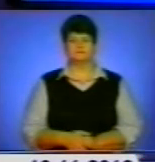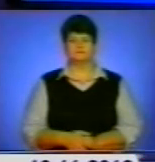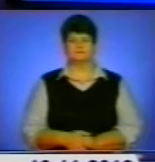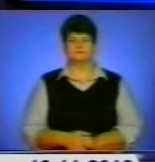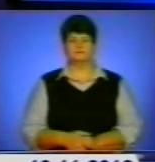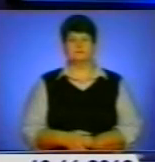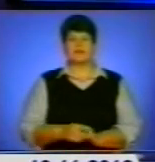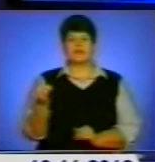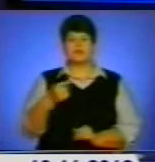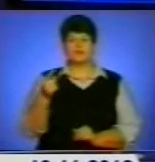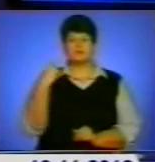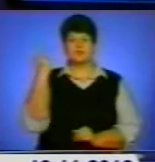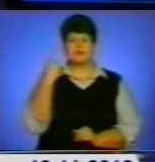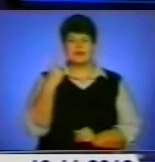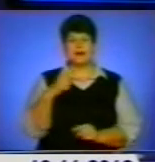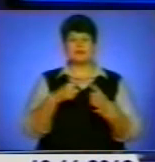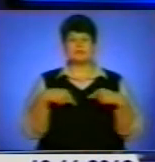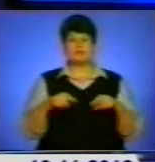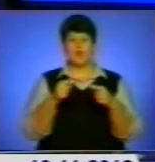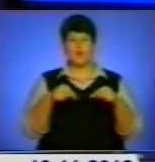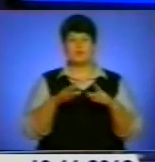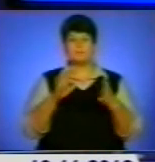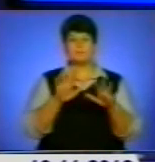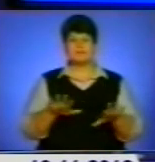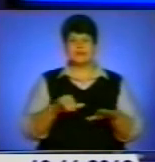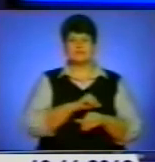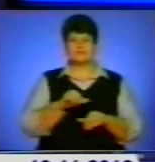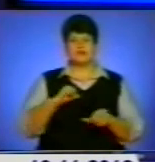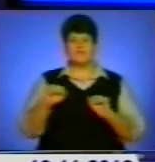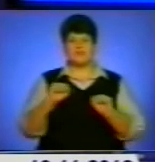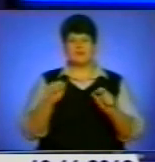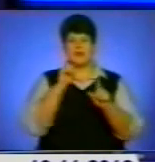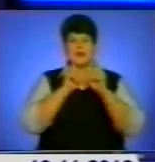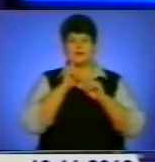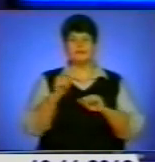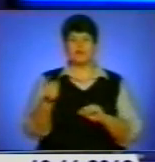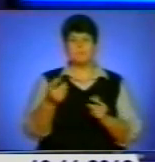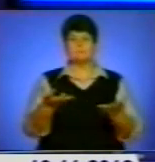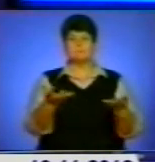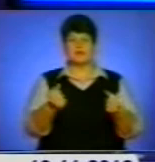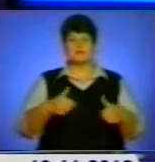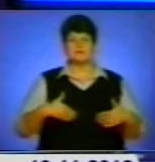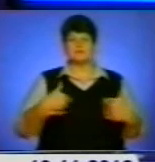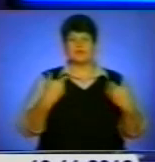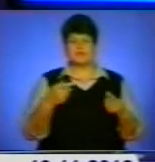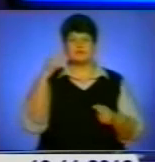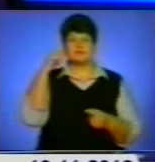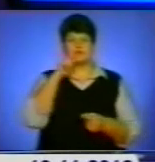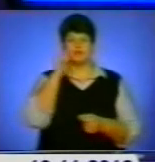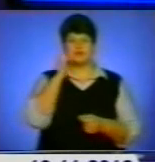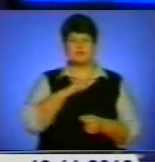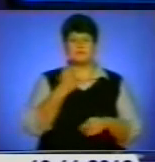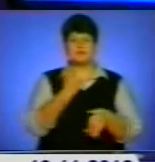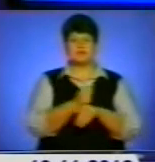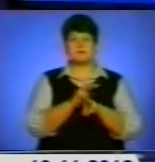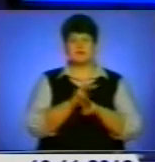Тернопільська обласна асоціація органів місцевого самоврядування Ради Тернопільщини прийняла звернення до президента України, прем'єр-міністра